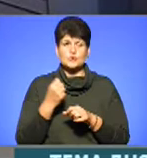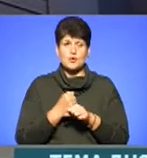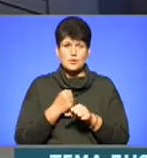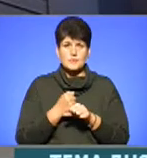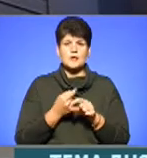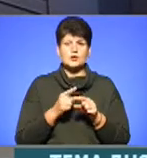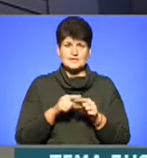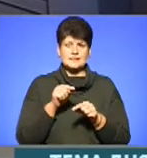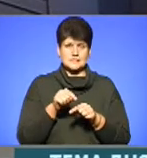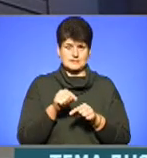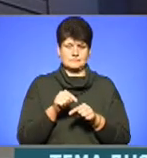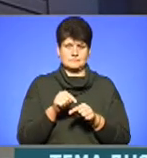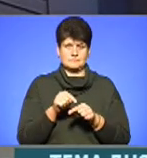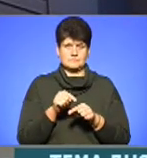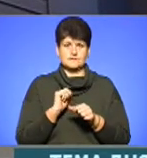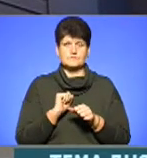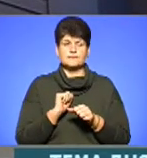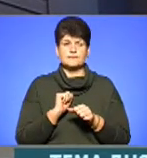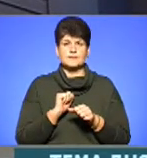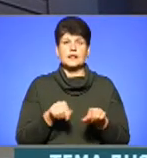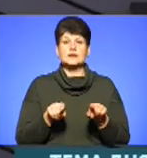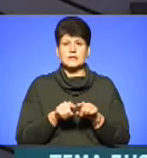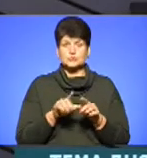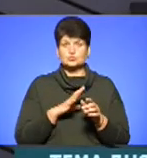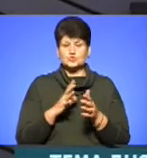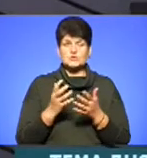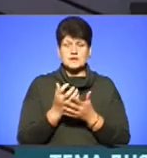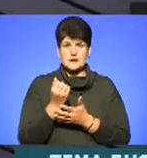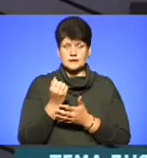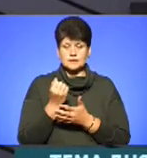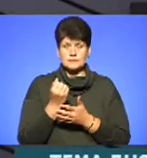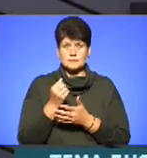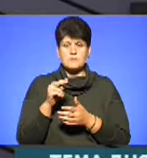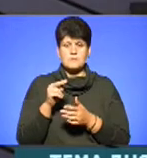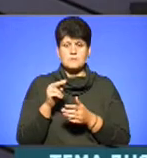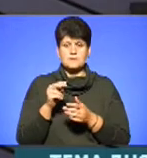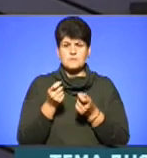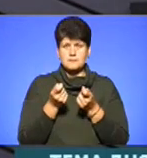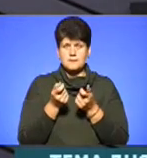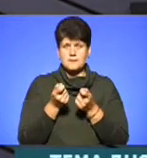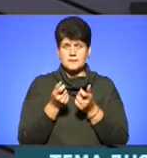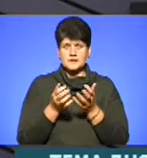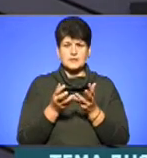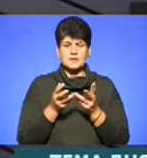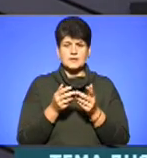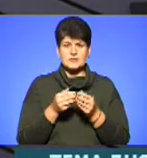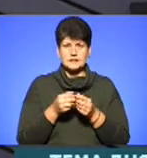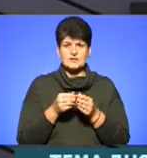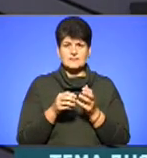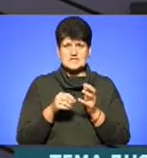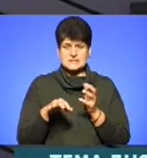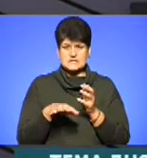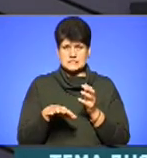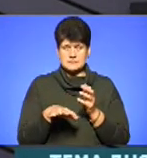цим препаратом на цьому. Також було найдено препарат незначній кількості в землі,